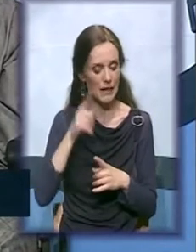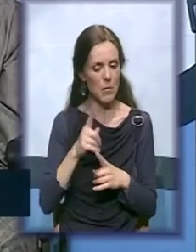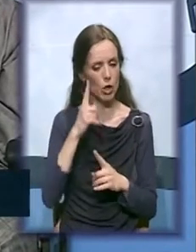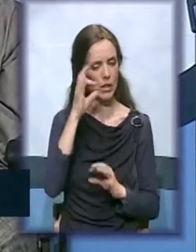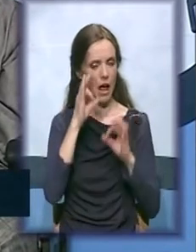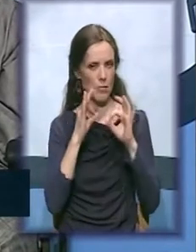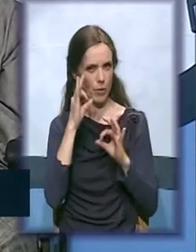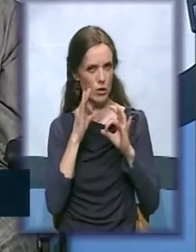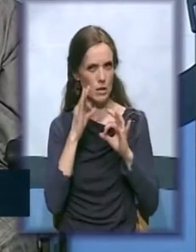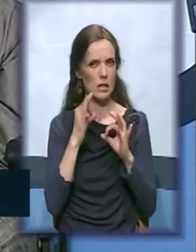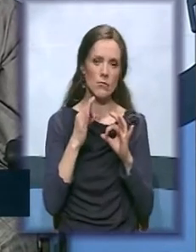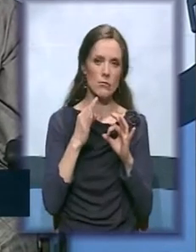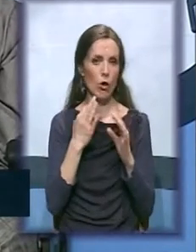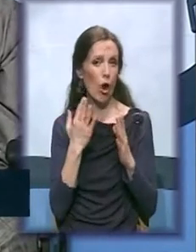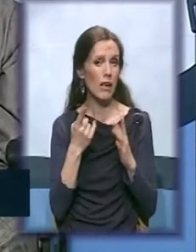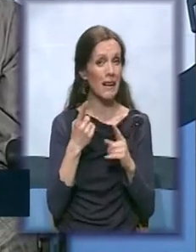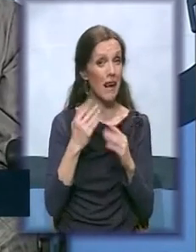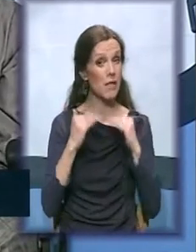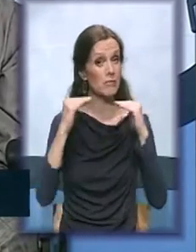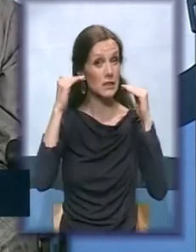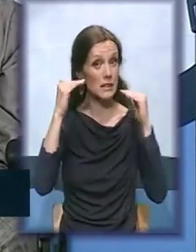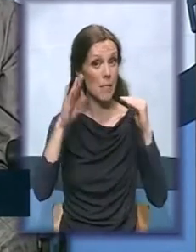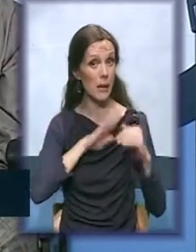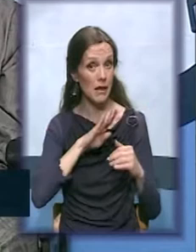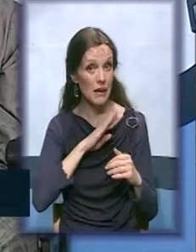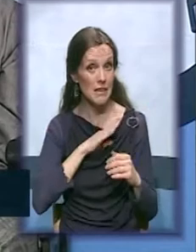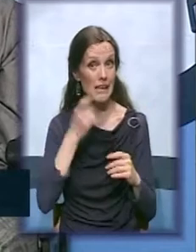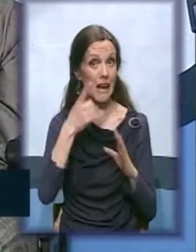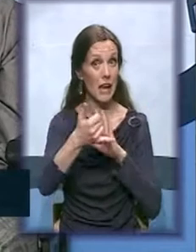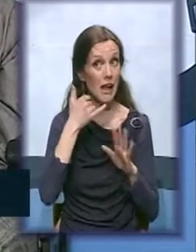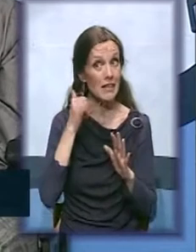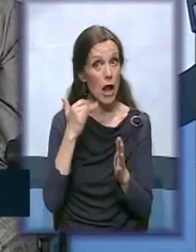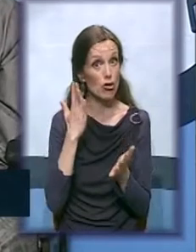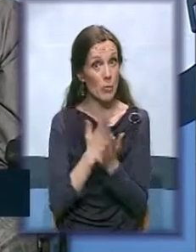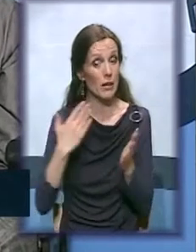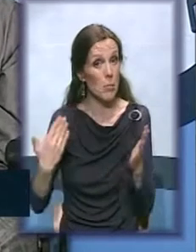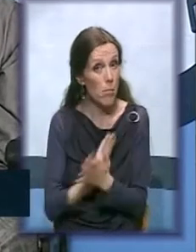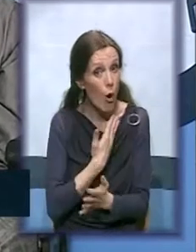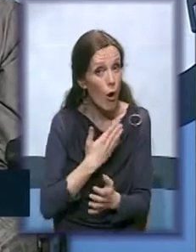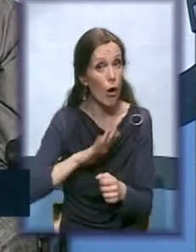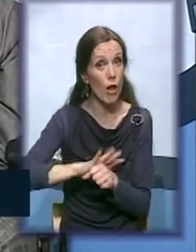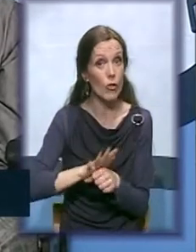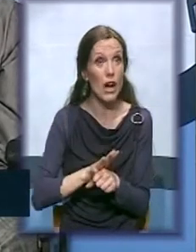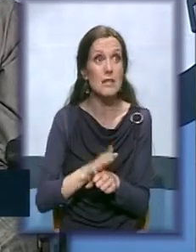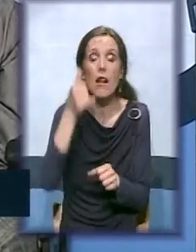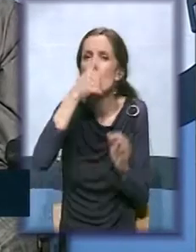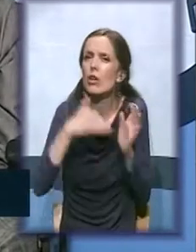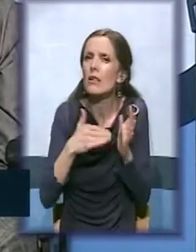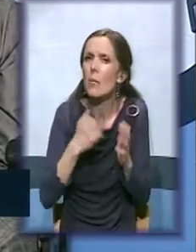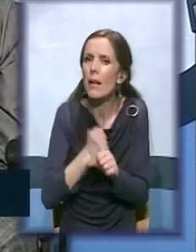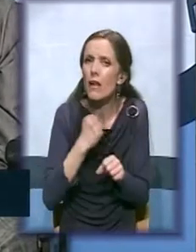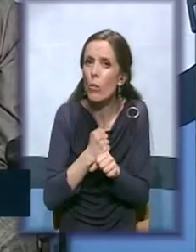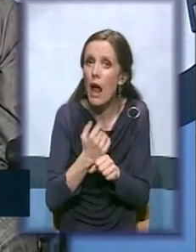rizik u momentu javljanja. Da li će ona imati ponovljeno nasilje? Šta treba da uradi ukoliko je